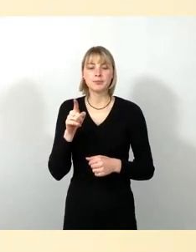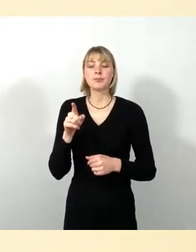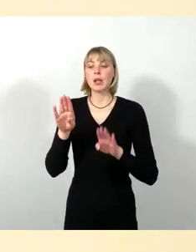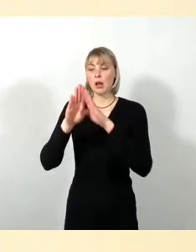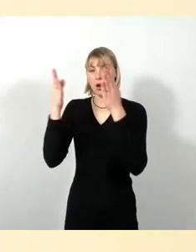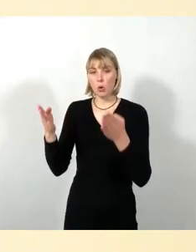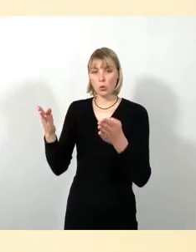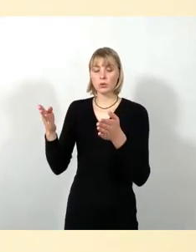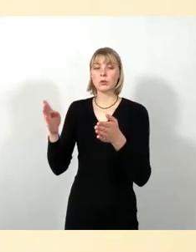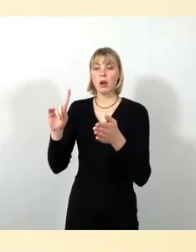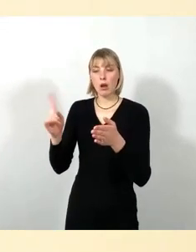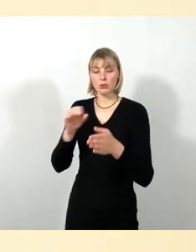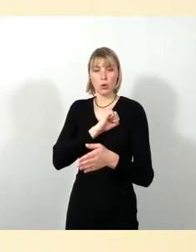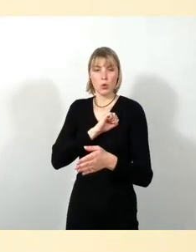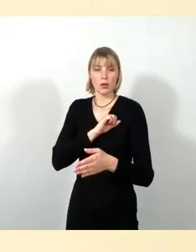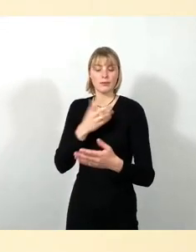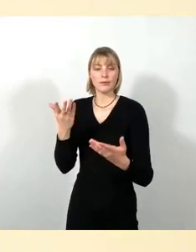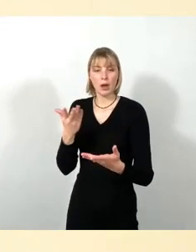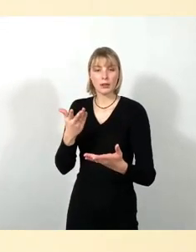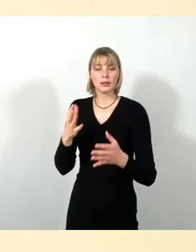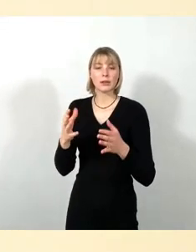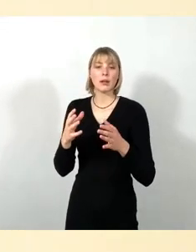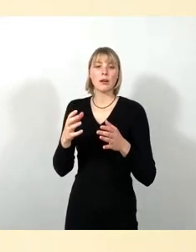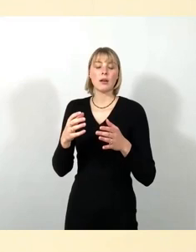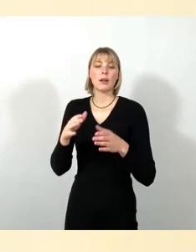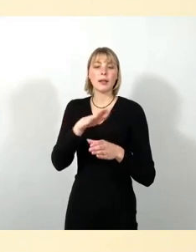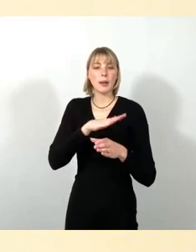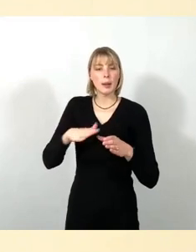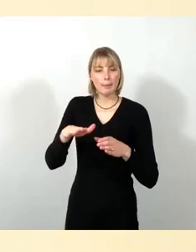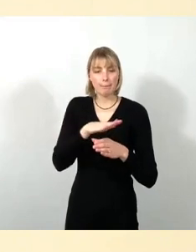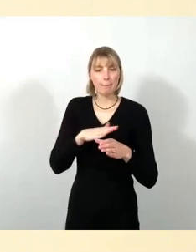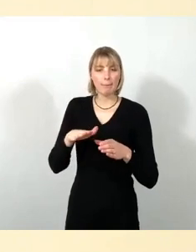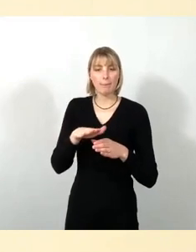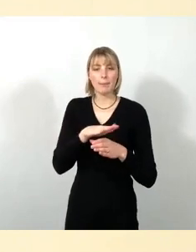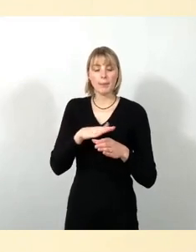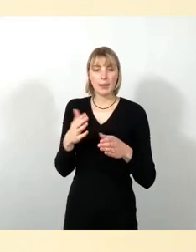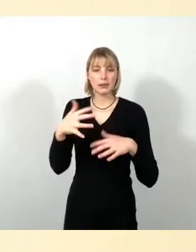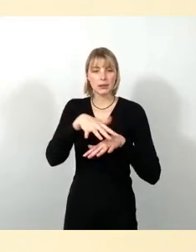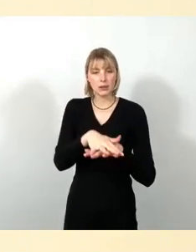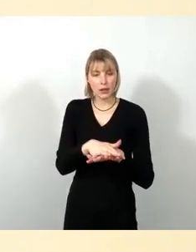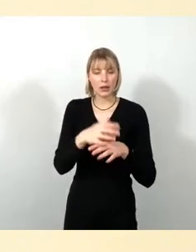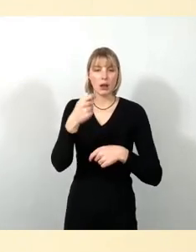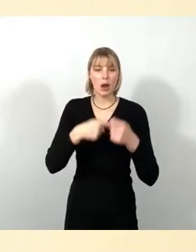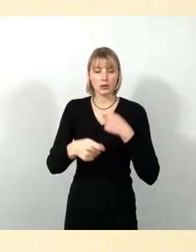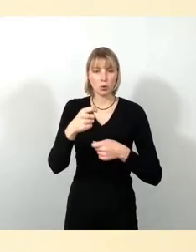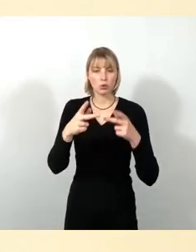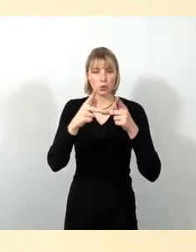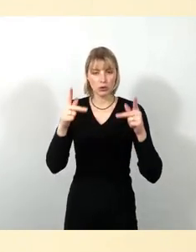des gebietsbezogenen integrierten Handlungskonzeptes, ein Programm, was über das Stadtplanungsamt